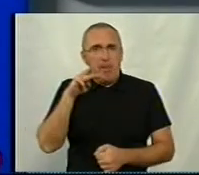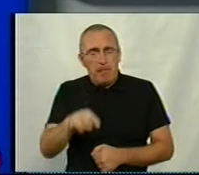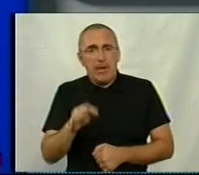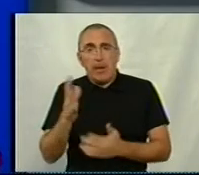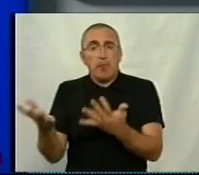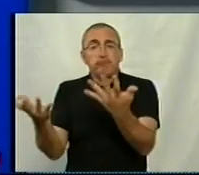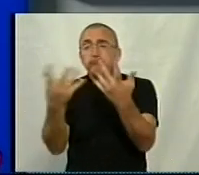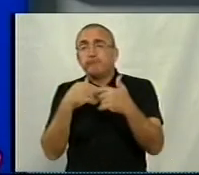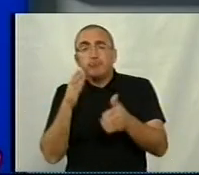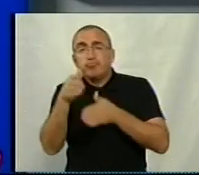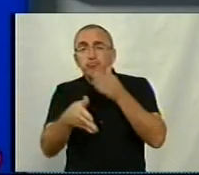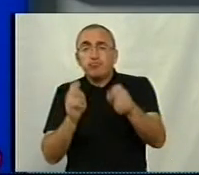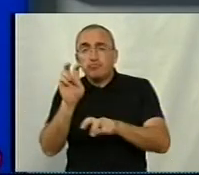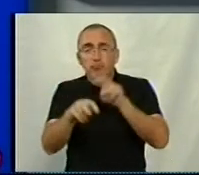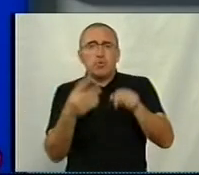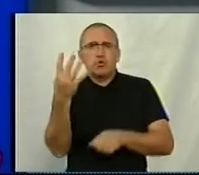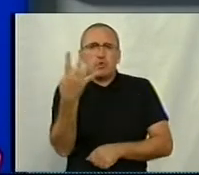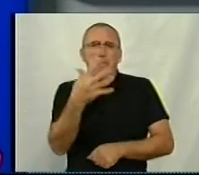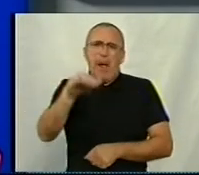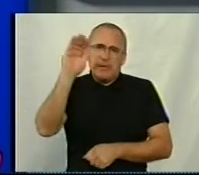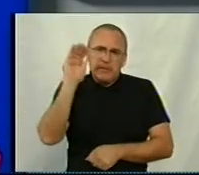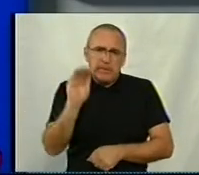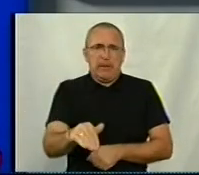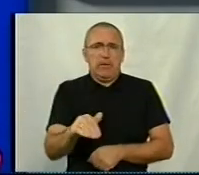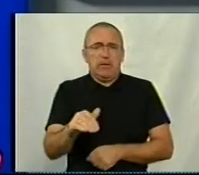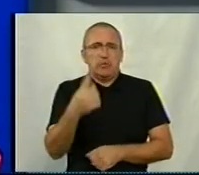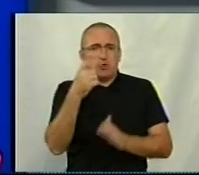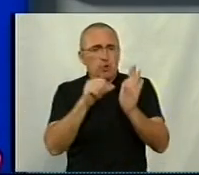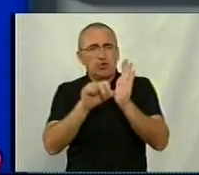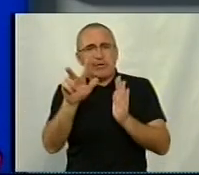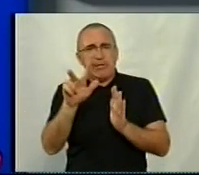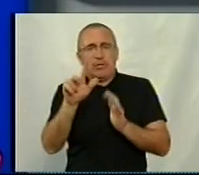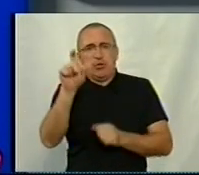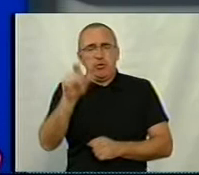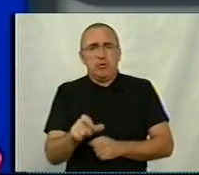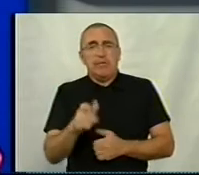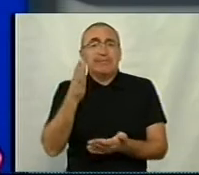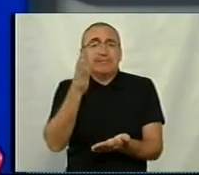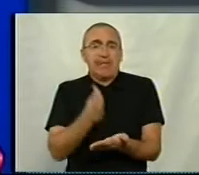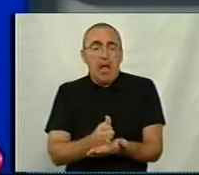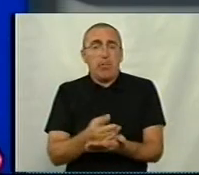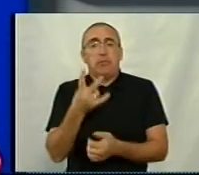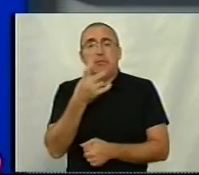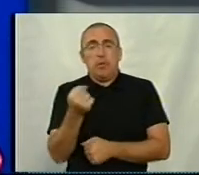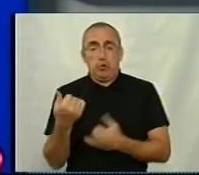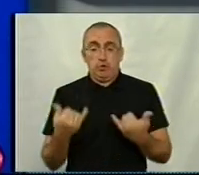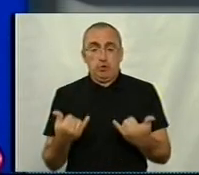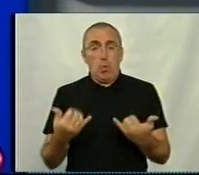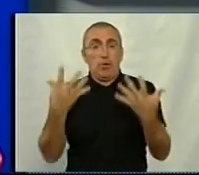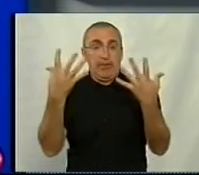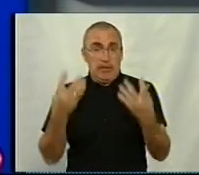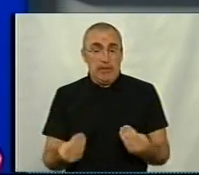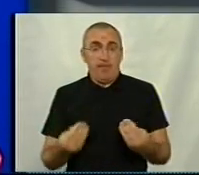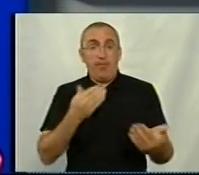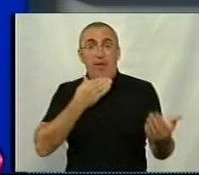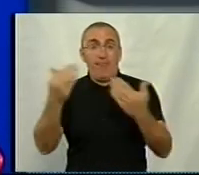і кількість відвідувачів 45 тисяч 163 чоловіки. Станом на сьогоднішній день